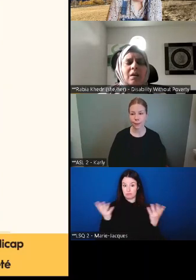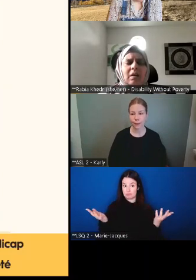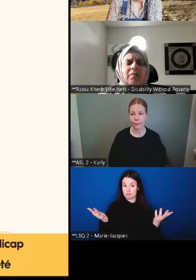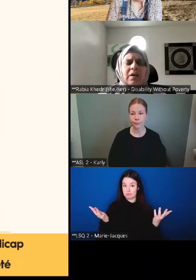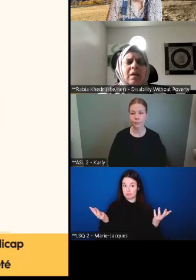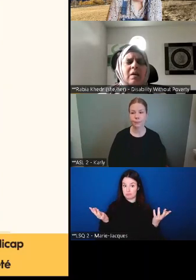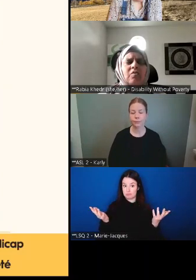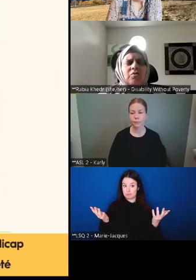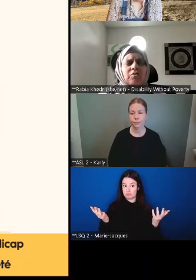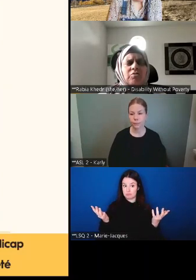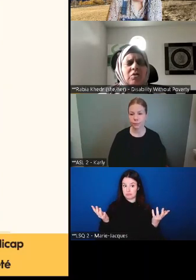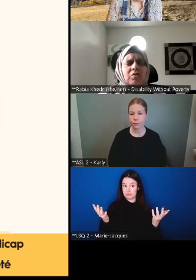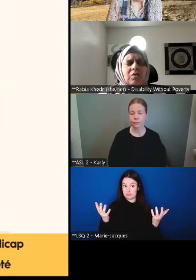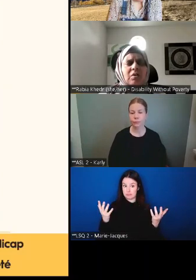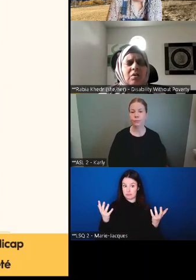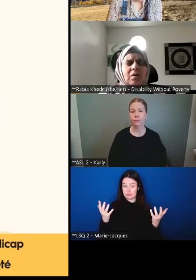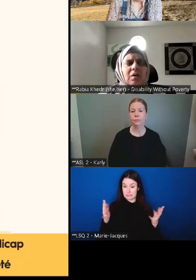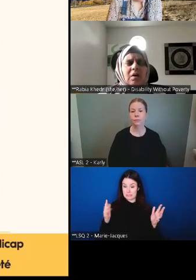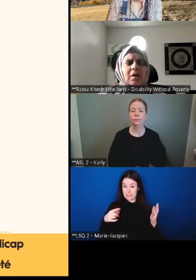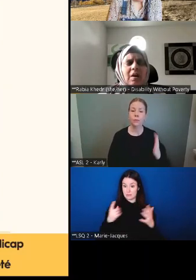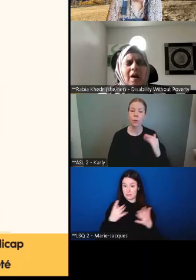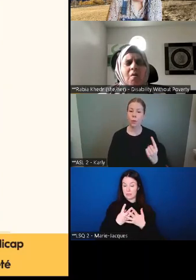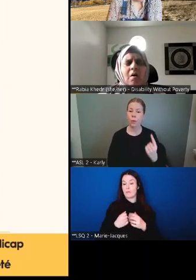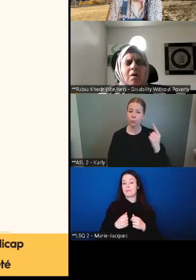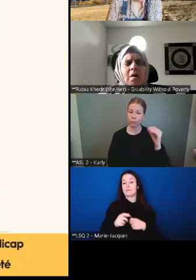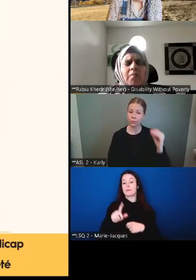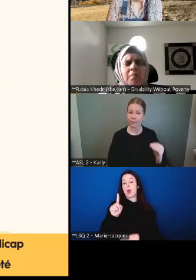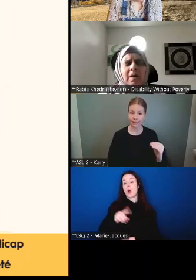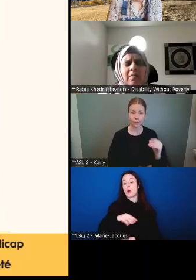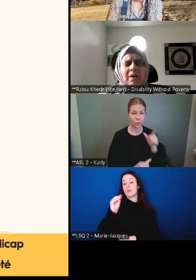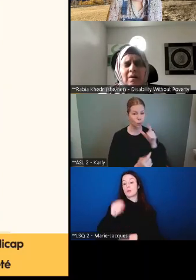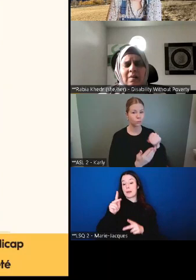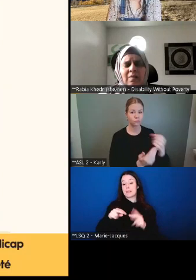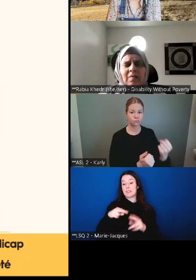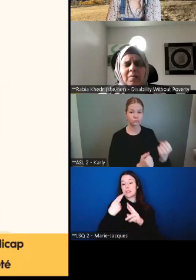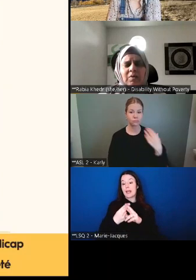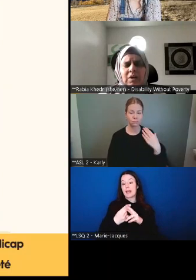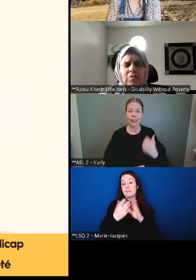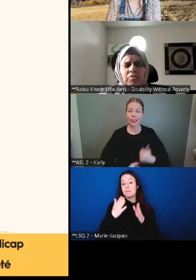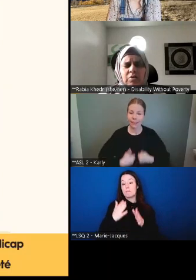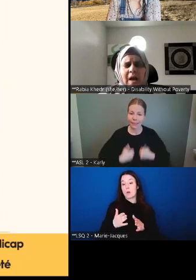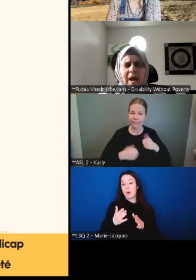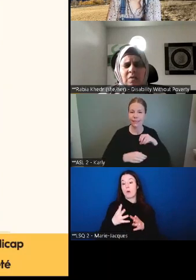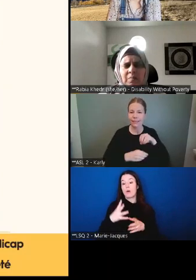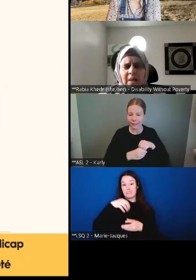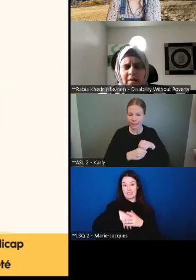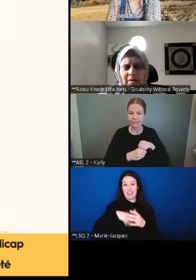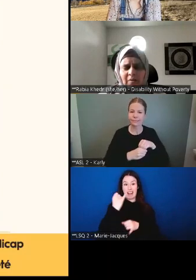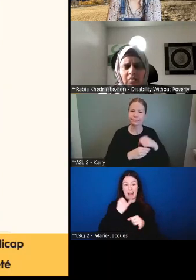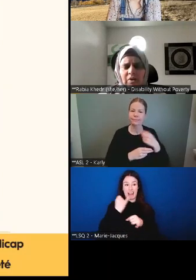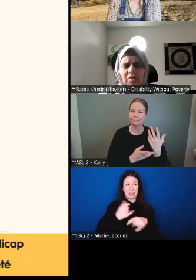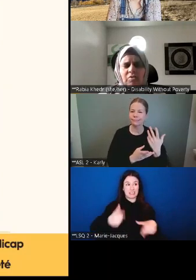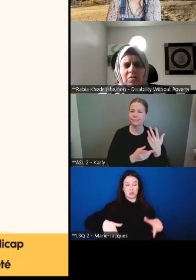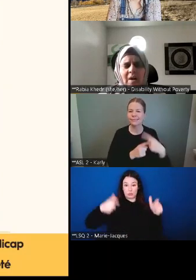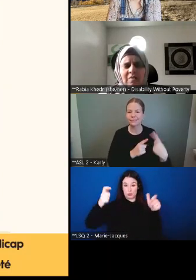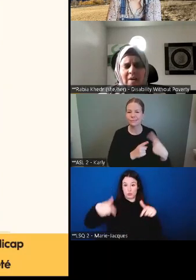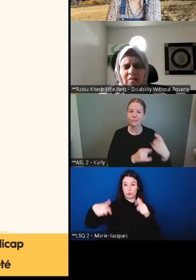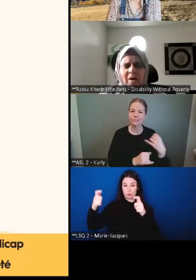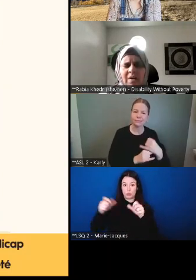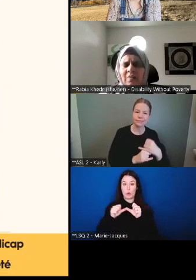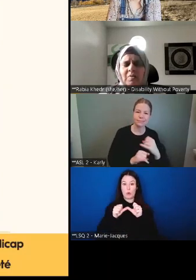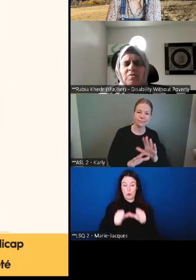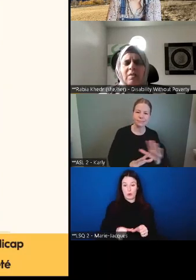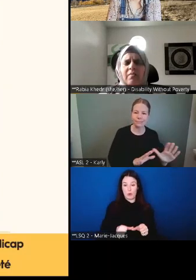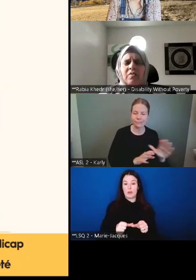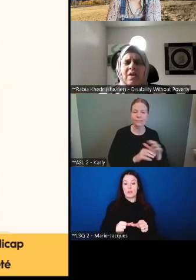allés en prison. 1 % des personnes qui ont répondu vivent au sein d'institutions. donc, dans le